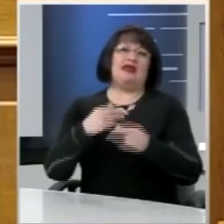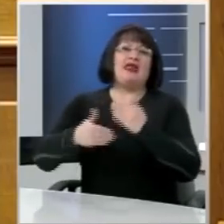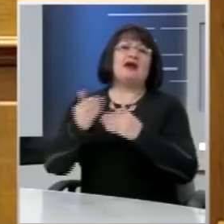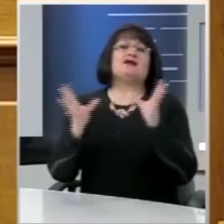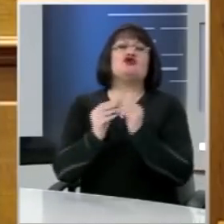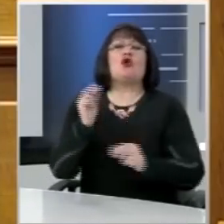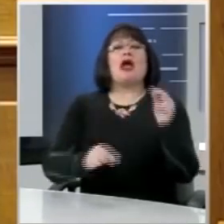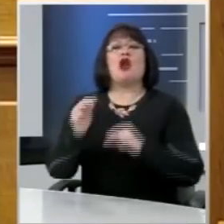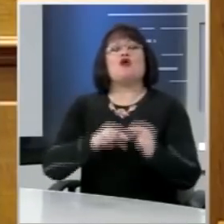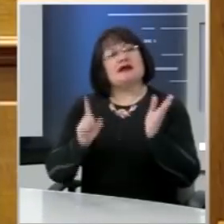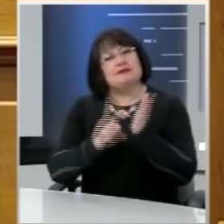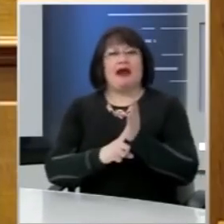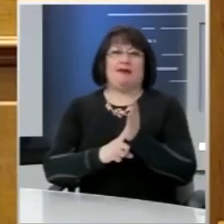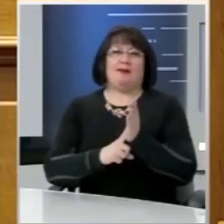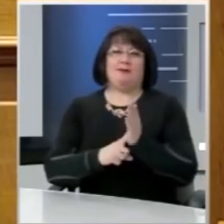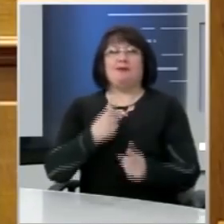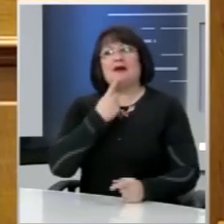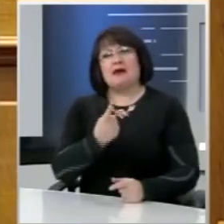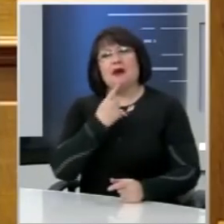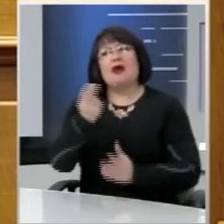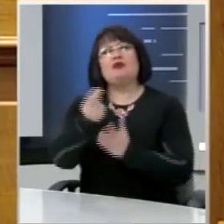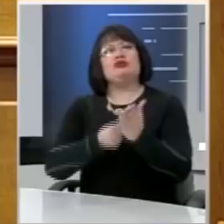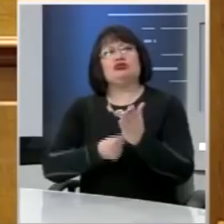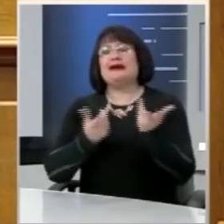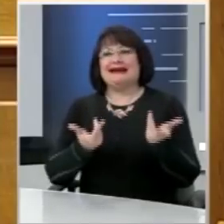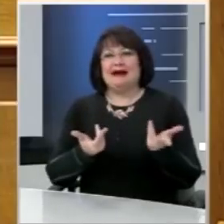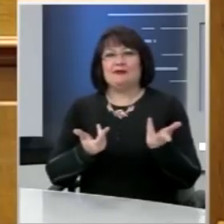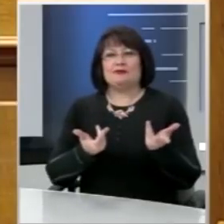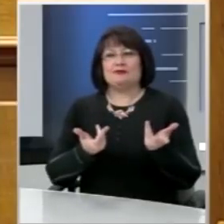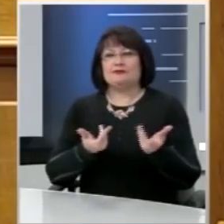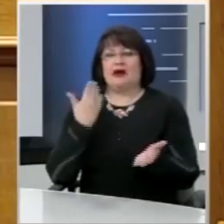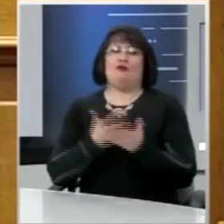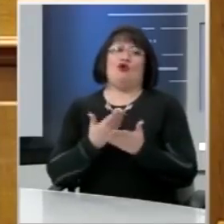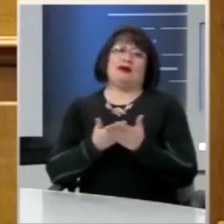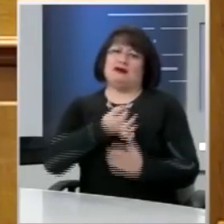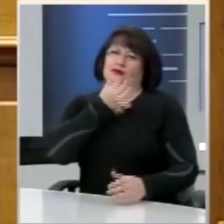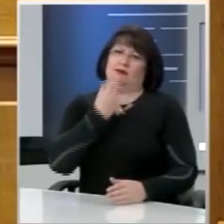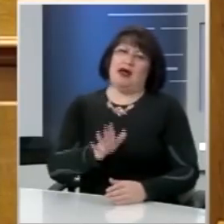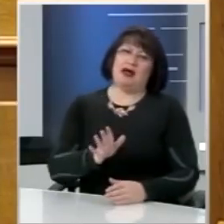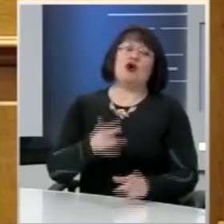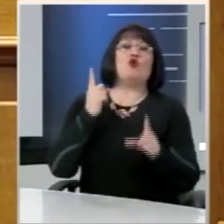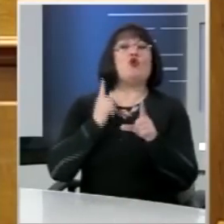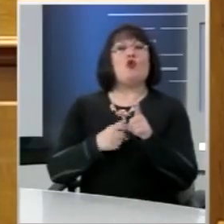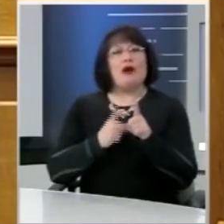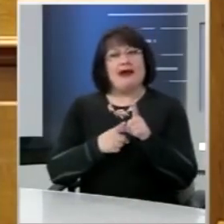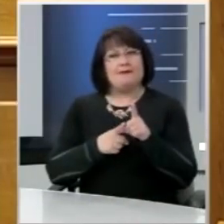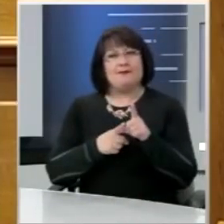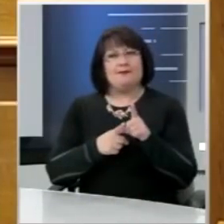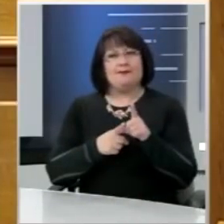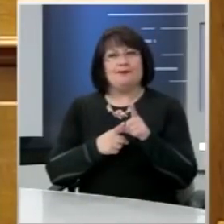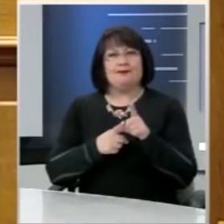μας. Όπως έχουμε πει πολλές φορές και το έχουμε αποδείξει, το ΚΚΕ